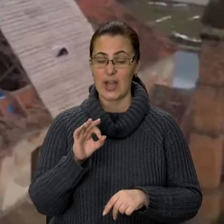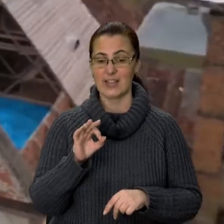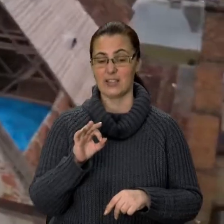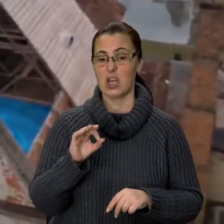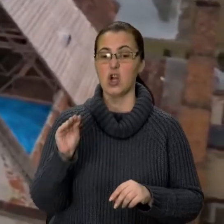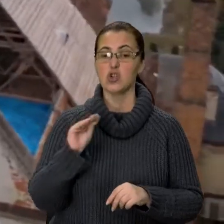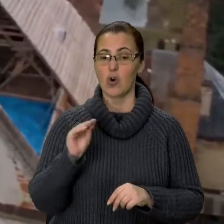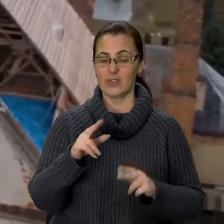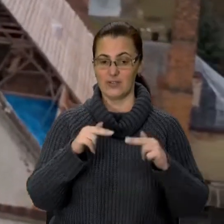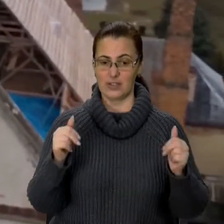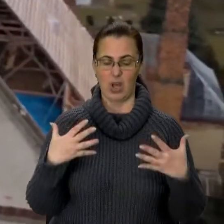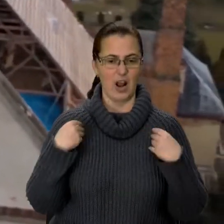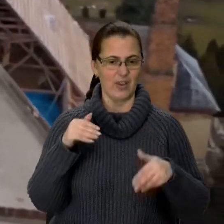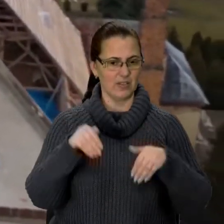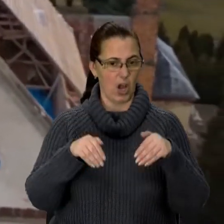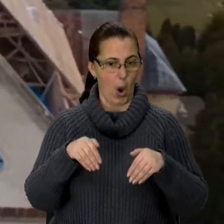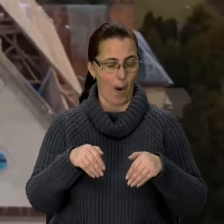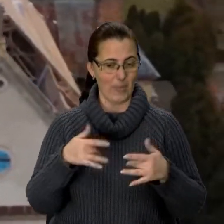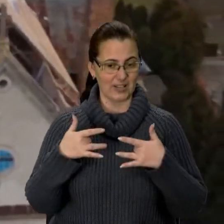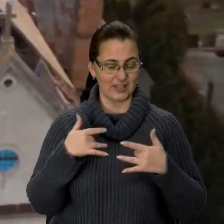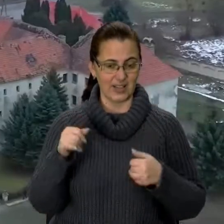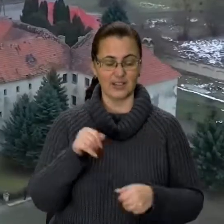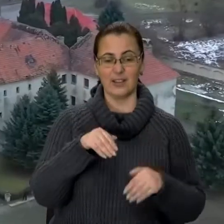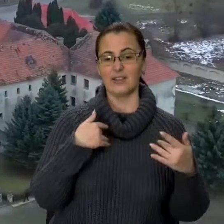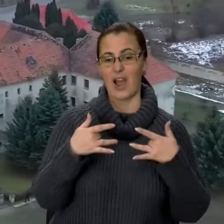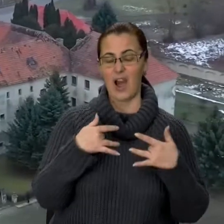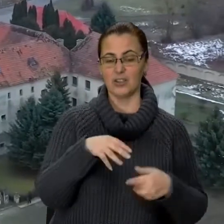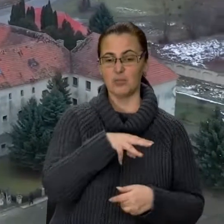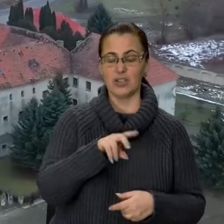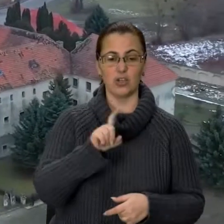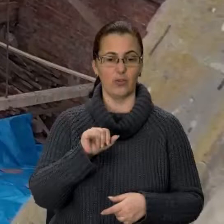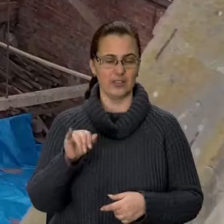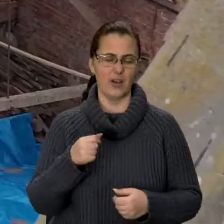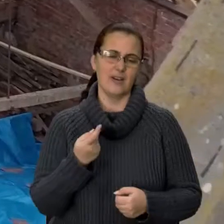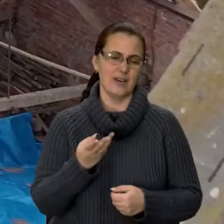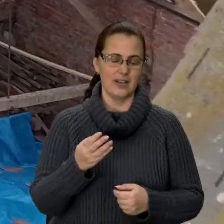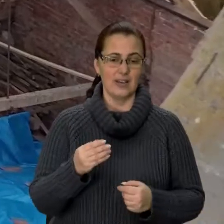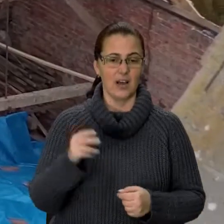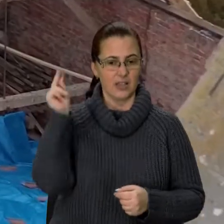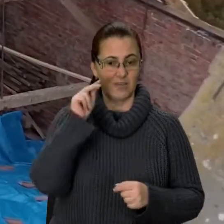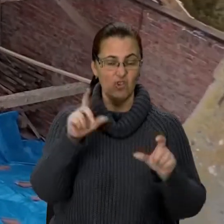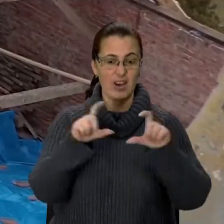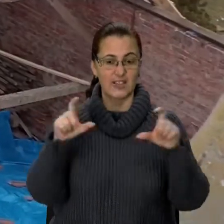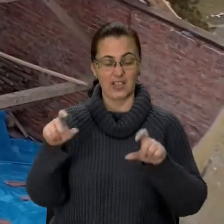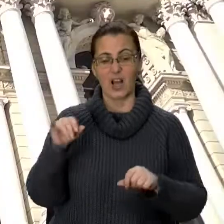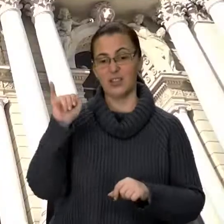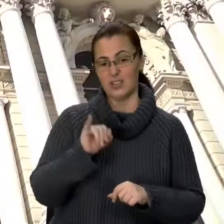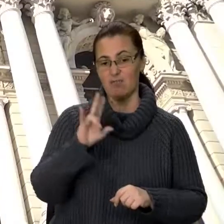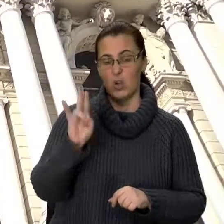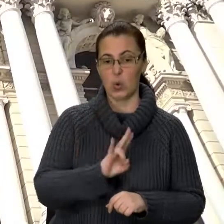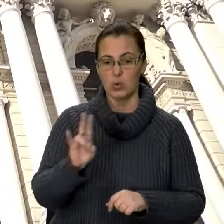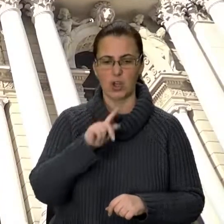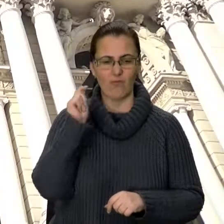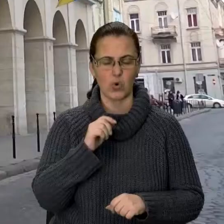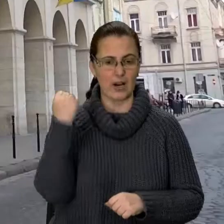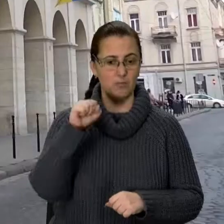також Львівська опера і театр імені Марії Заньковецької, а ще декілька будівель місцевих вишів і костелів. Загалом вже в Україні перемогли